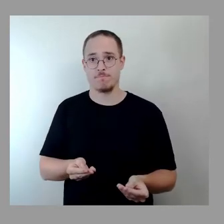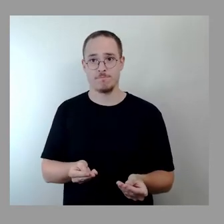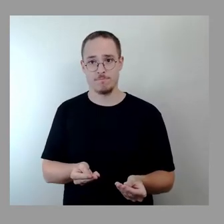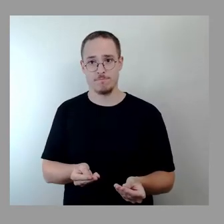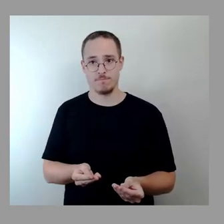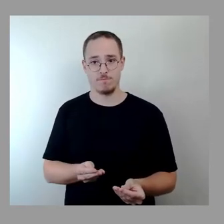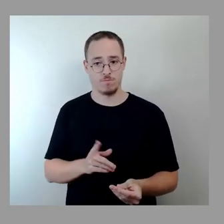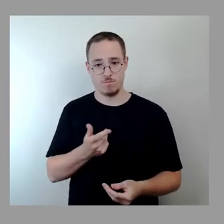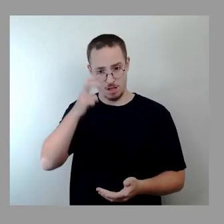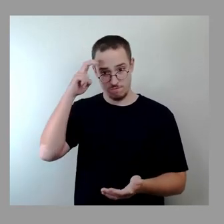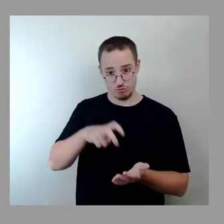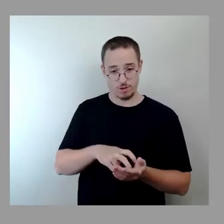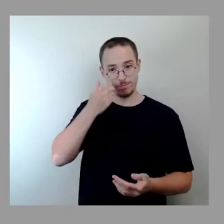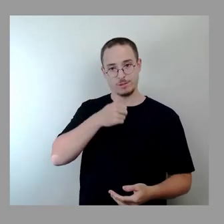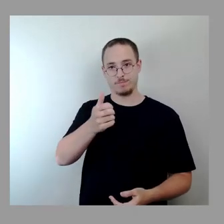den bitte ich um das Stimmzeichen.